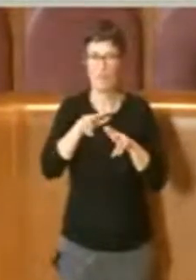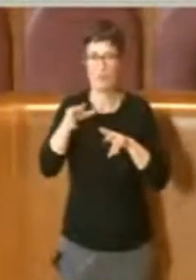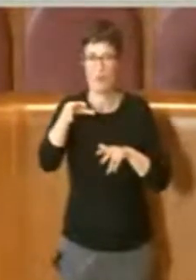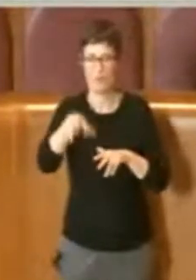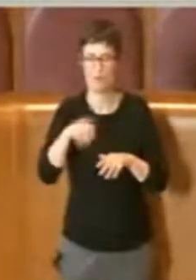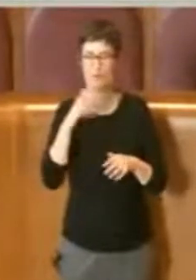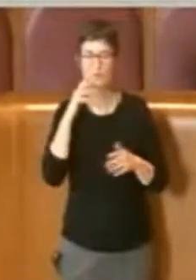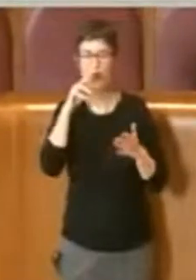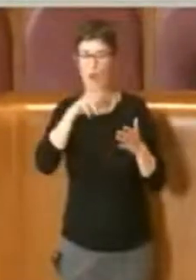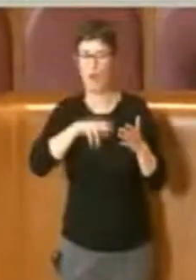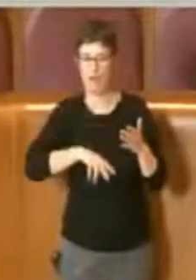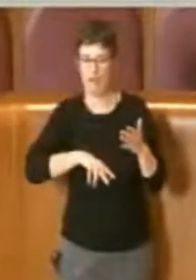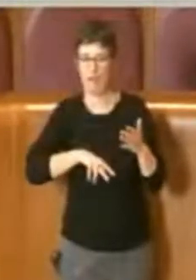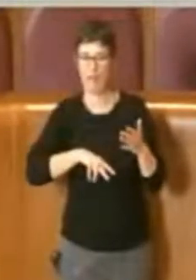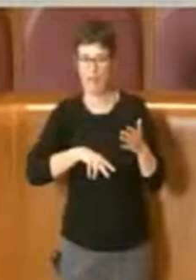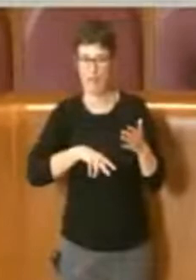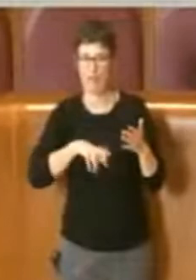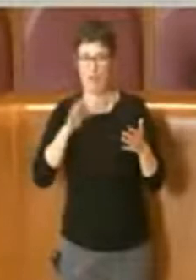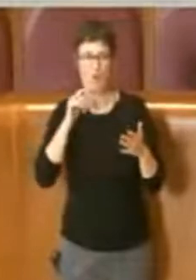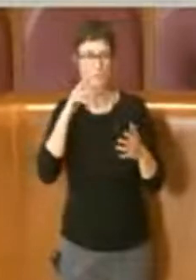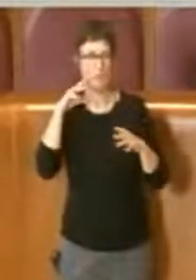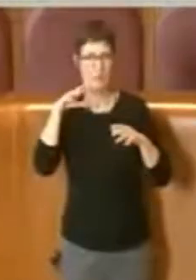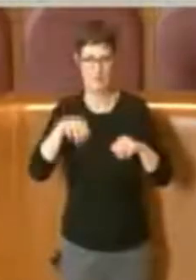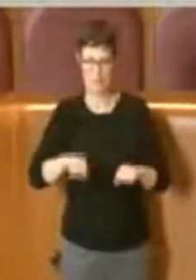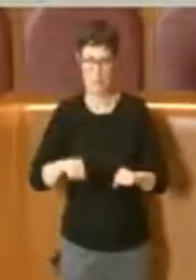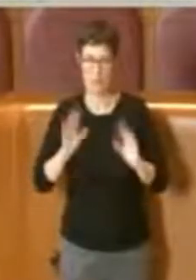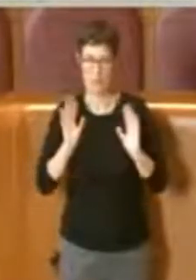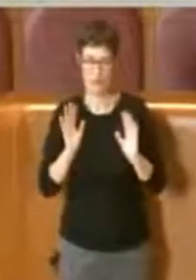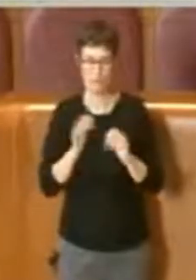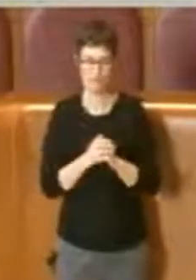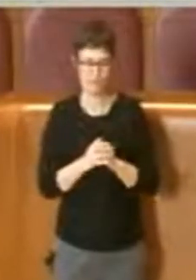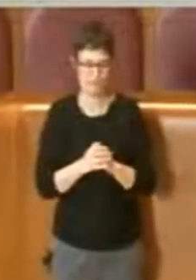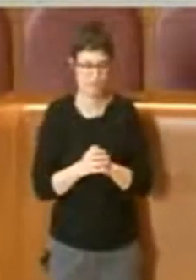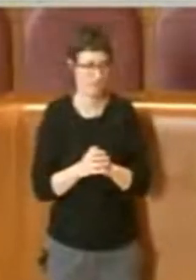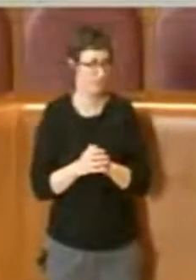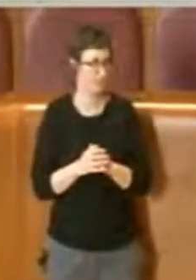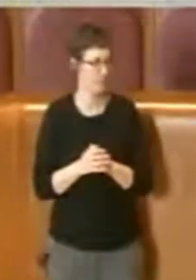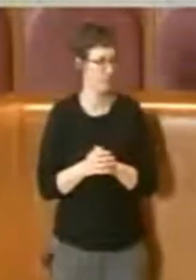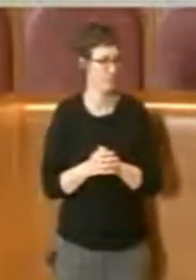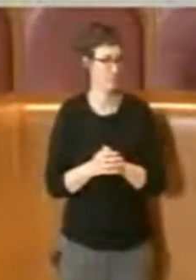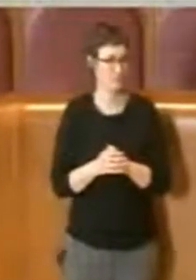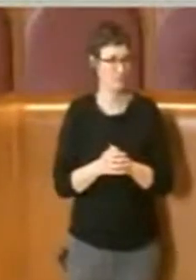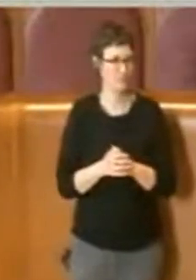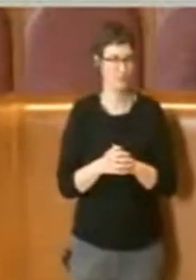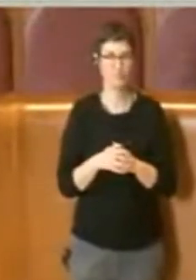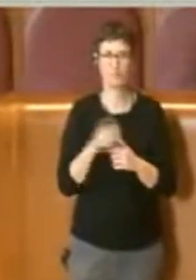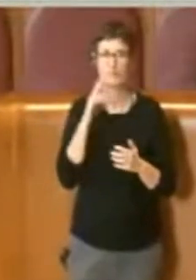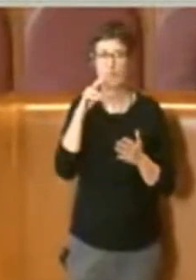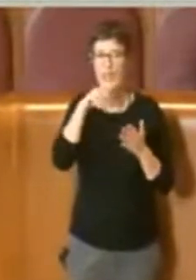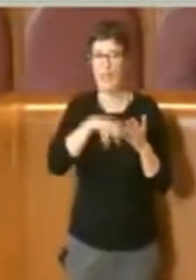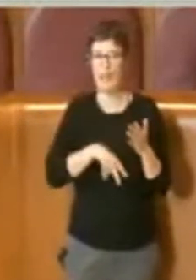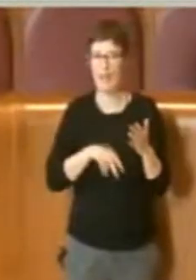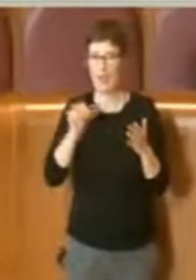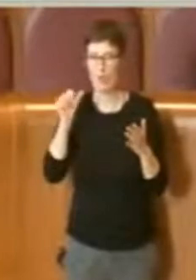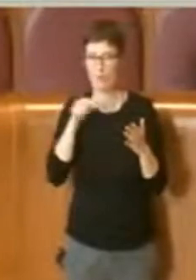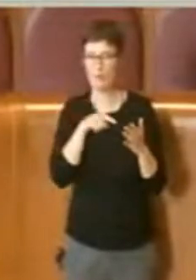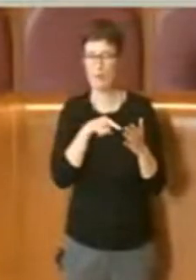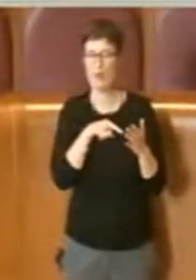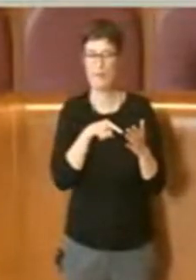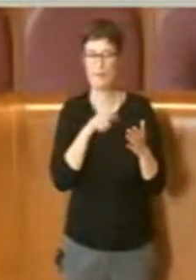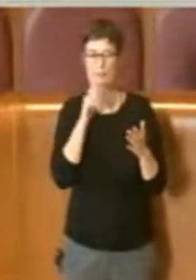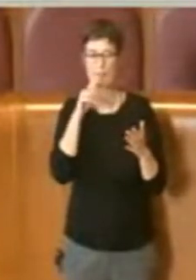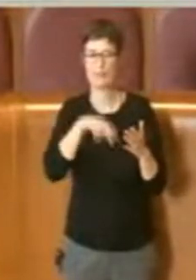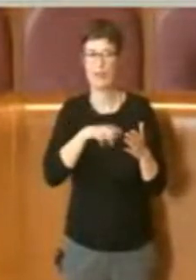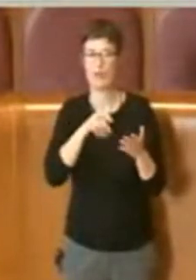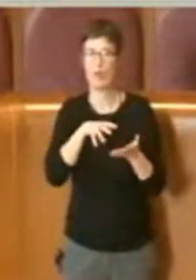Leggo l'impegno, scusate vado prima a leggere nelle